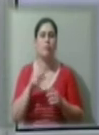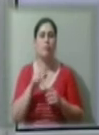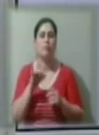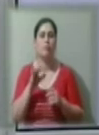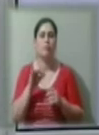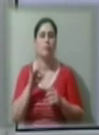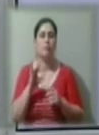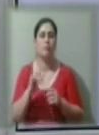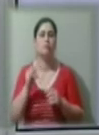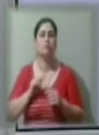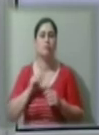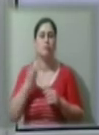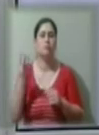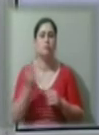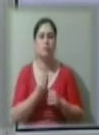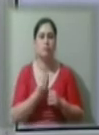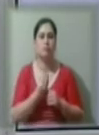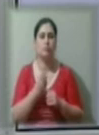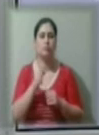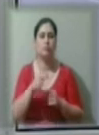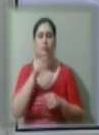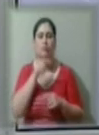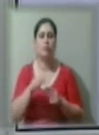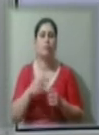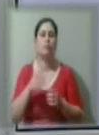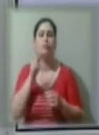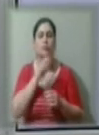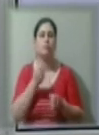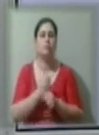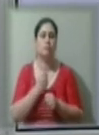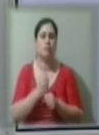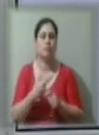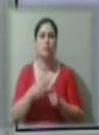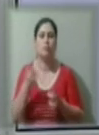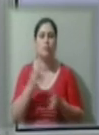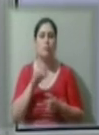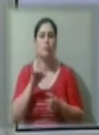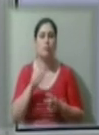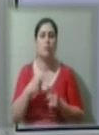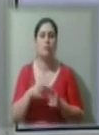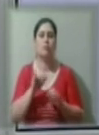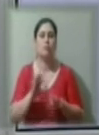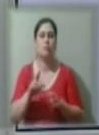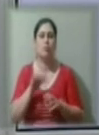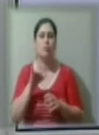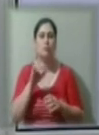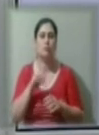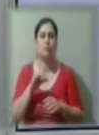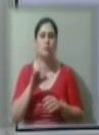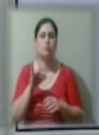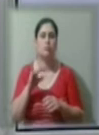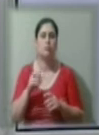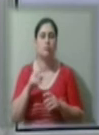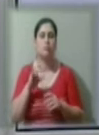третій тиждень. За цей час встигли зробити перші необхідні кроки, розказав сьогодні кореспондентам Суспільного член комісії,